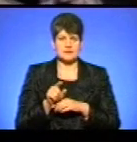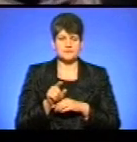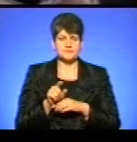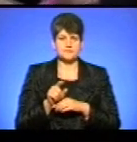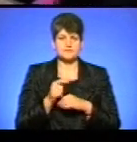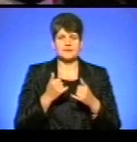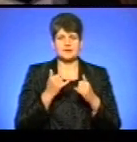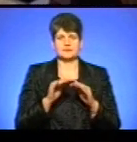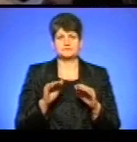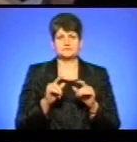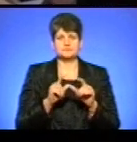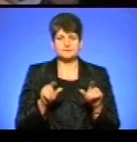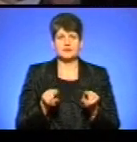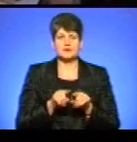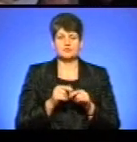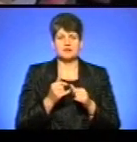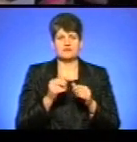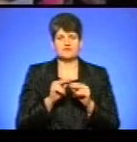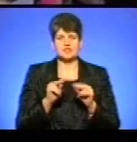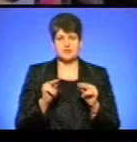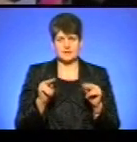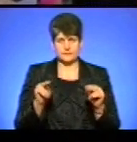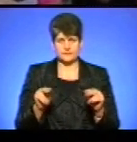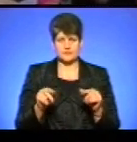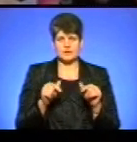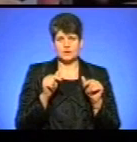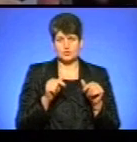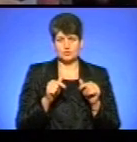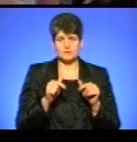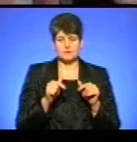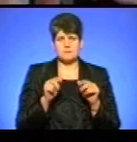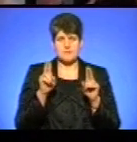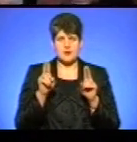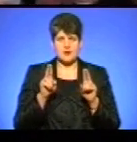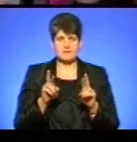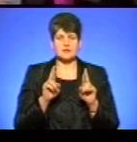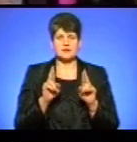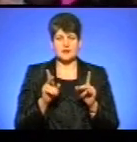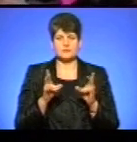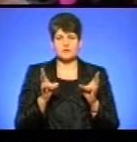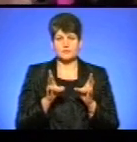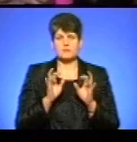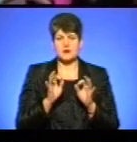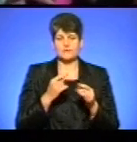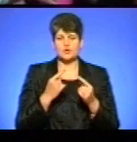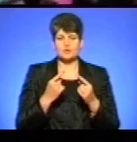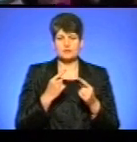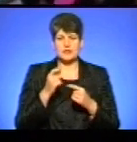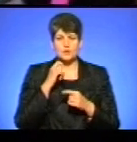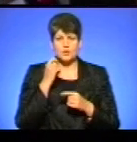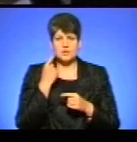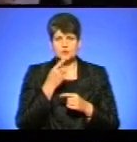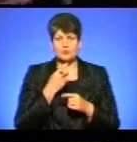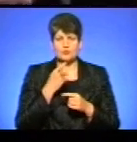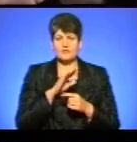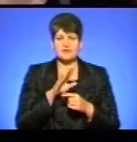учнів школи і також для вчителів. Тут правила, як потрібно правильно розмовляти українською мовою і